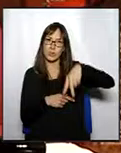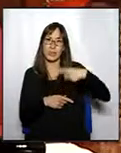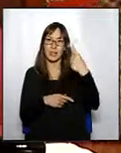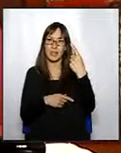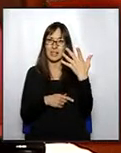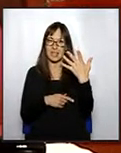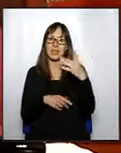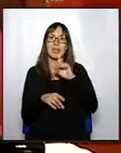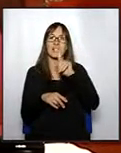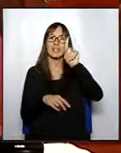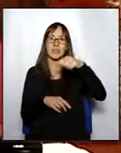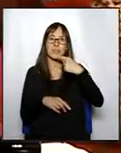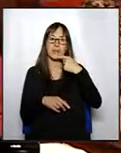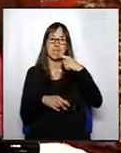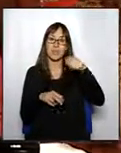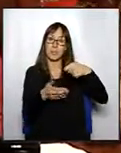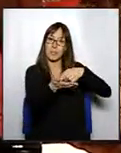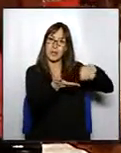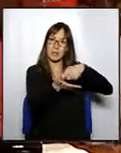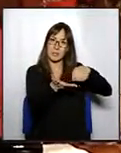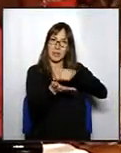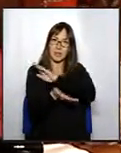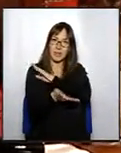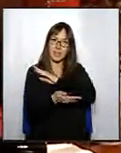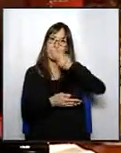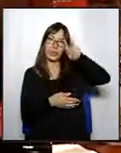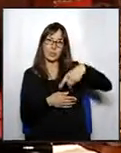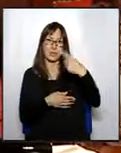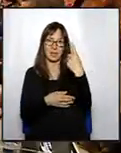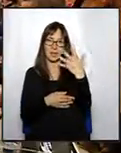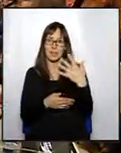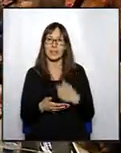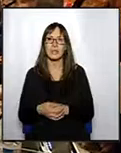de l'informe del període mig de pagament de prohibidors del tercer trimestre de 2015.